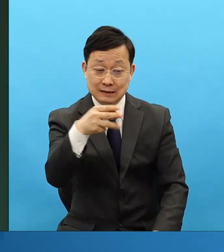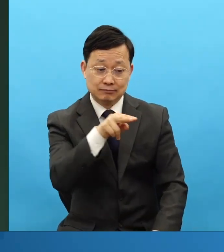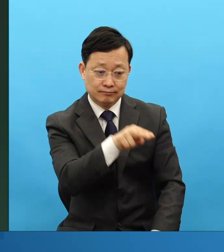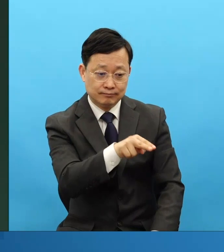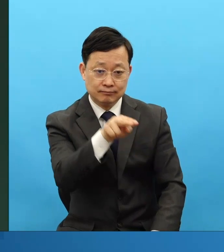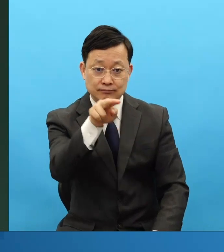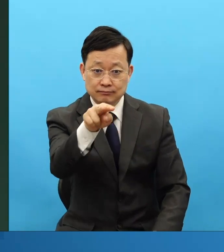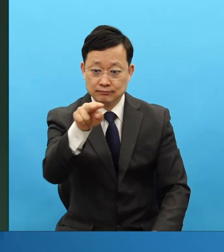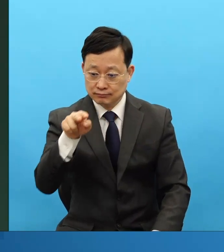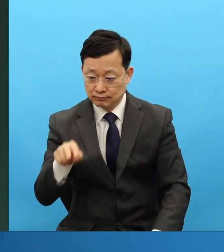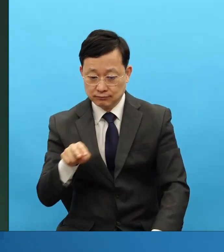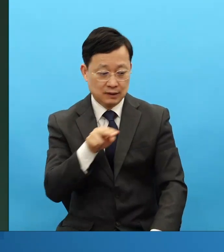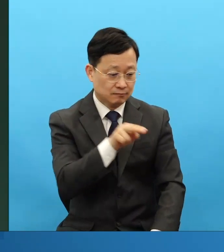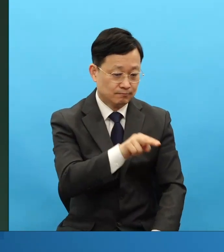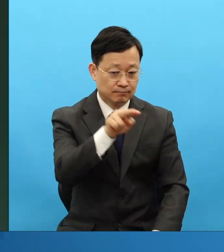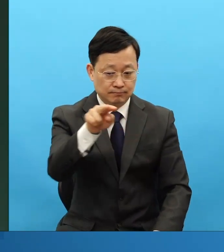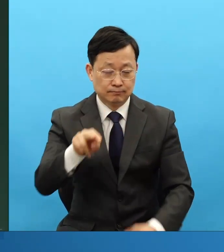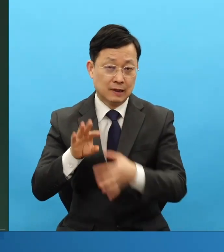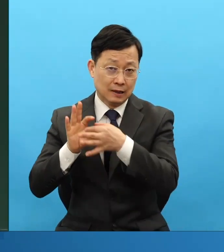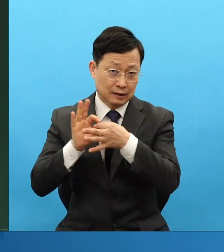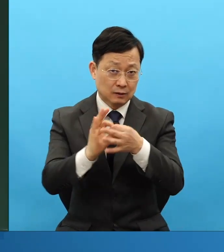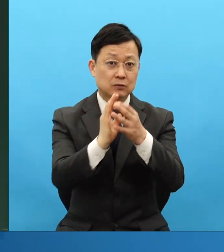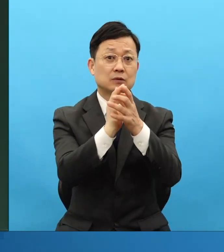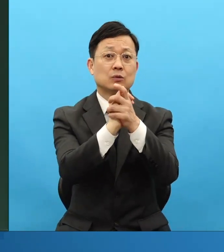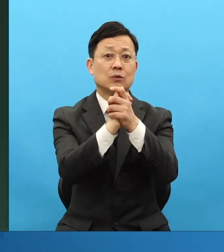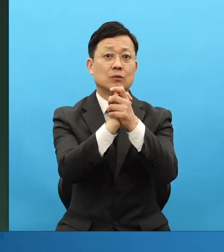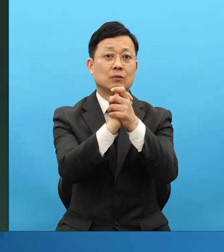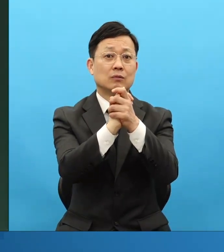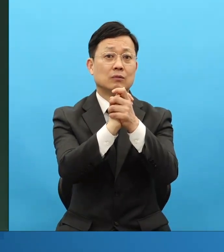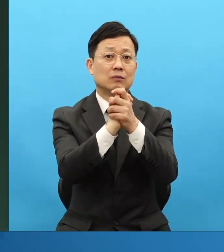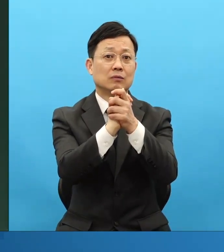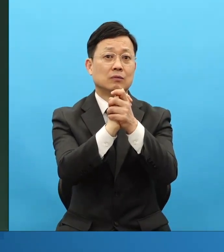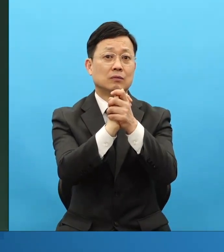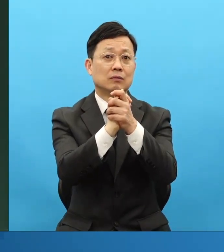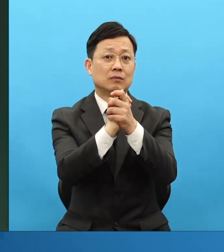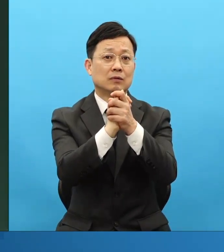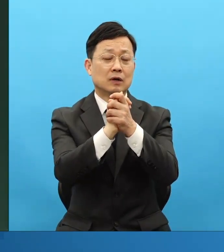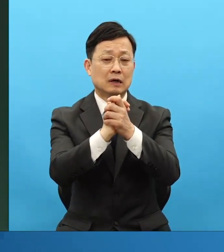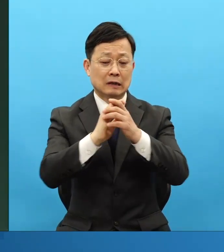이거는 성경에 처음부터 있었던 얘기예요. 만민을 살려내는